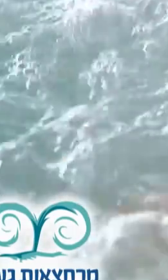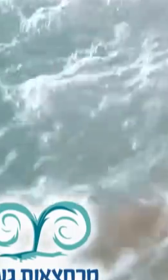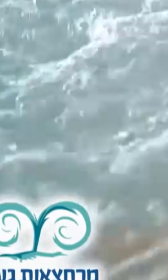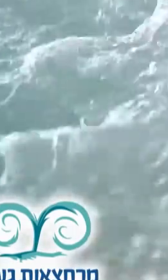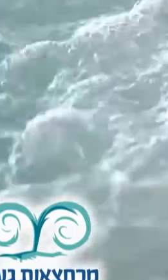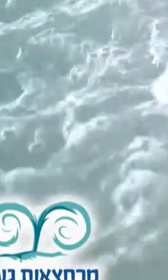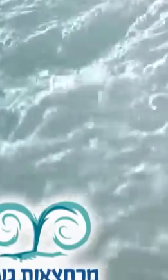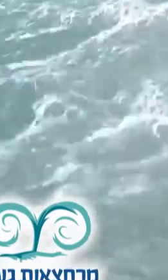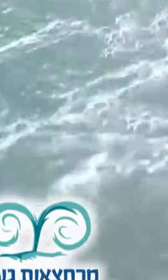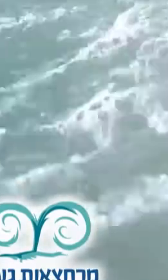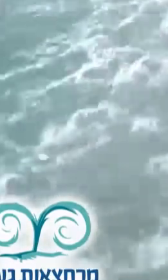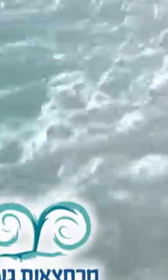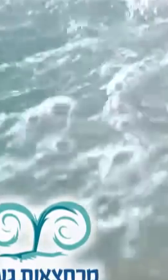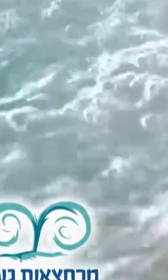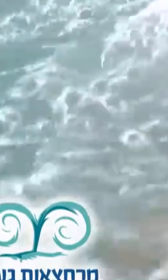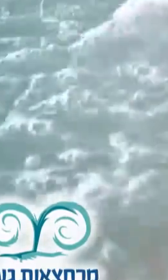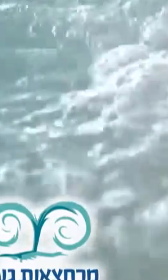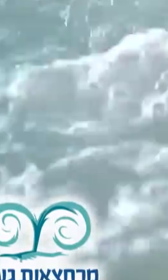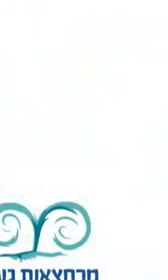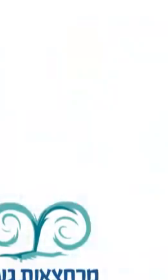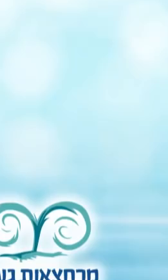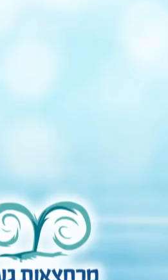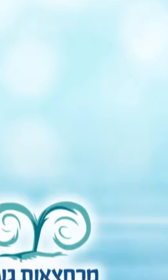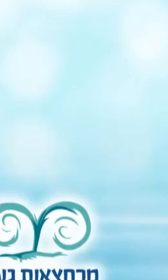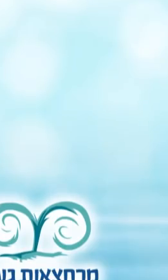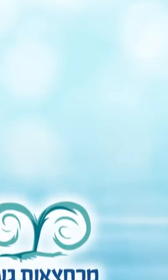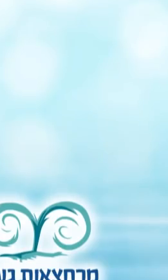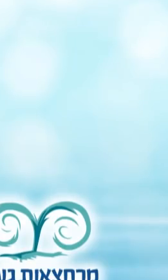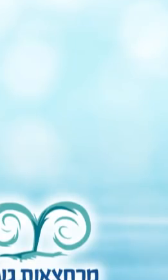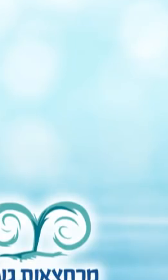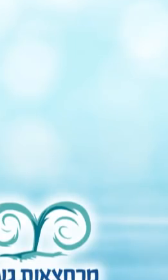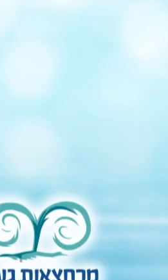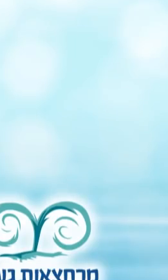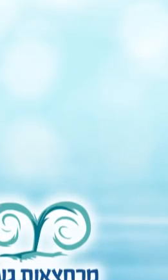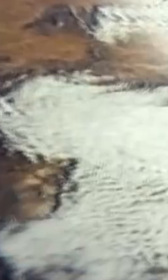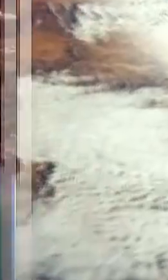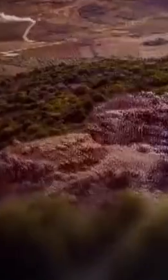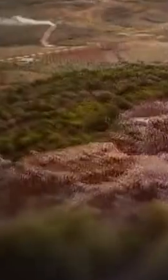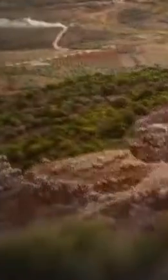חוזרים לחיים, לפינוק, להנאה, לבילויים. מרחצאות גש.